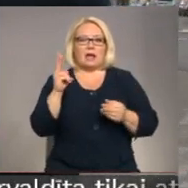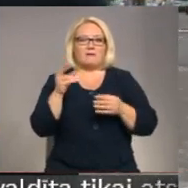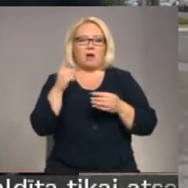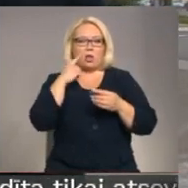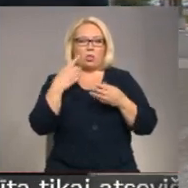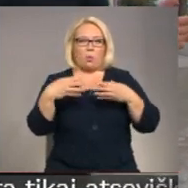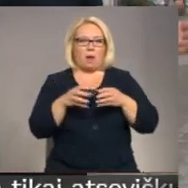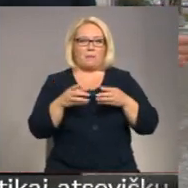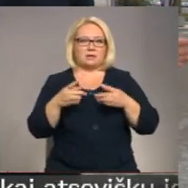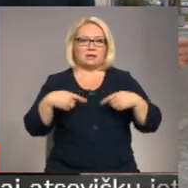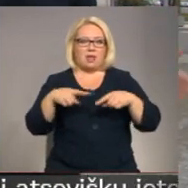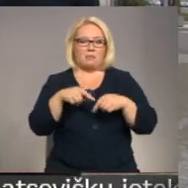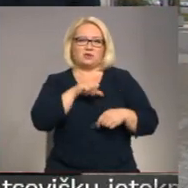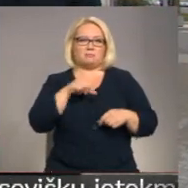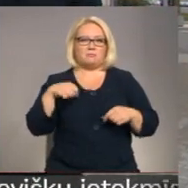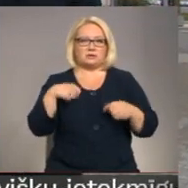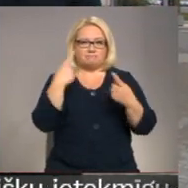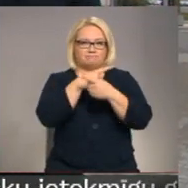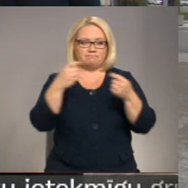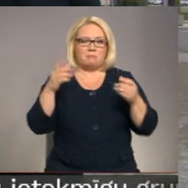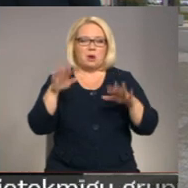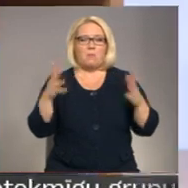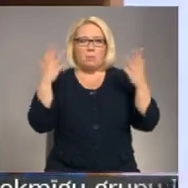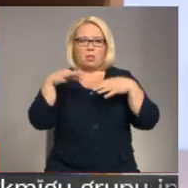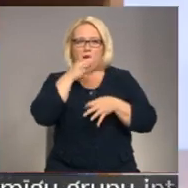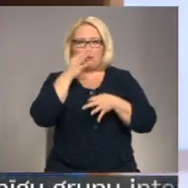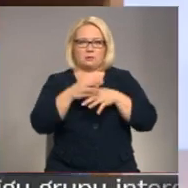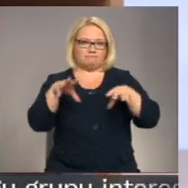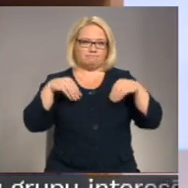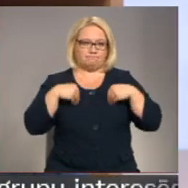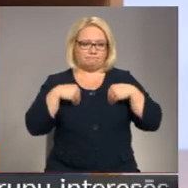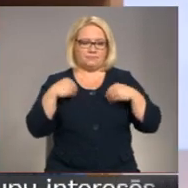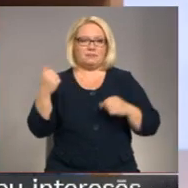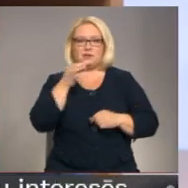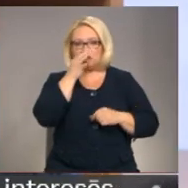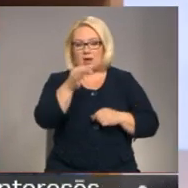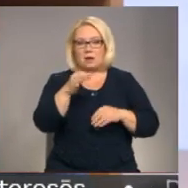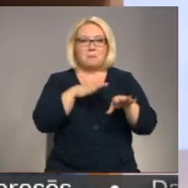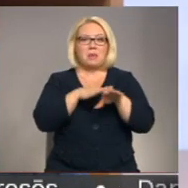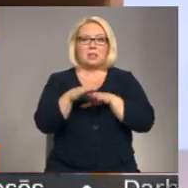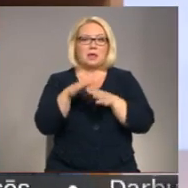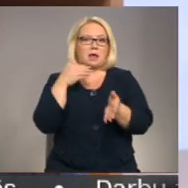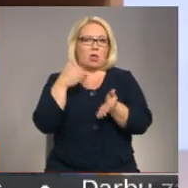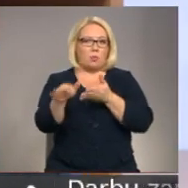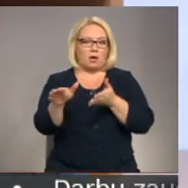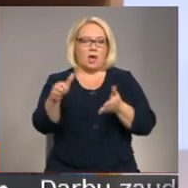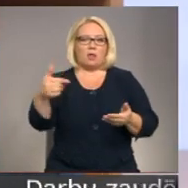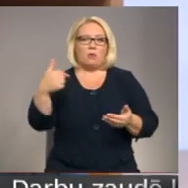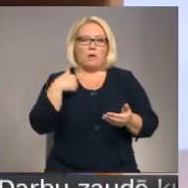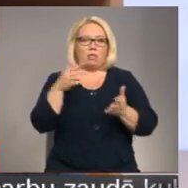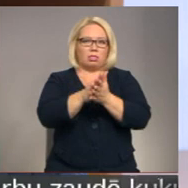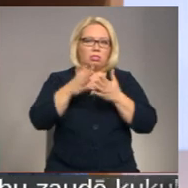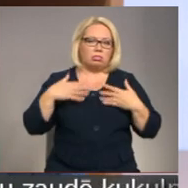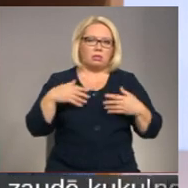domas tēlpās viņš paziņoja par politiskās atbildības uzņemšanos. Pilnībā noraidu, bet man vērstos knabu